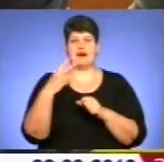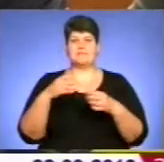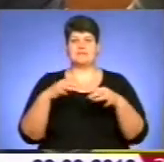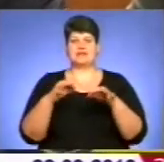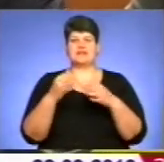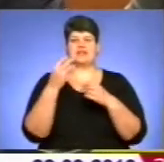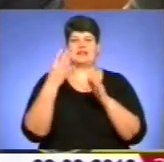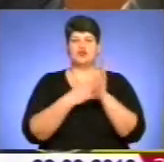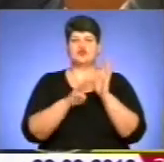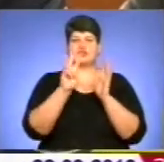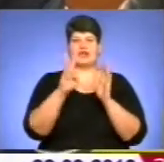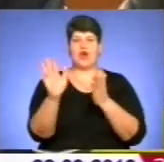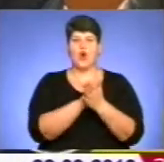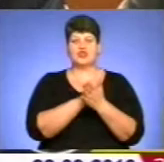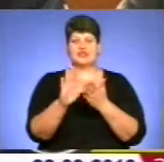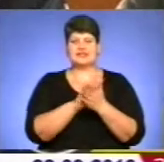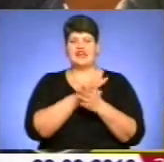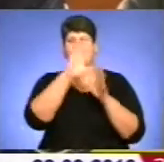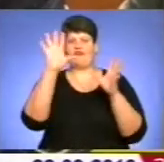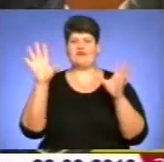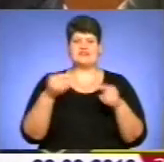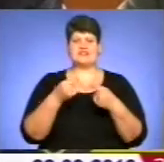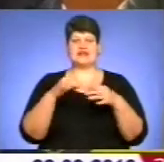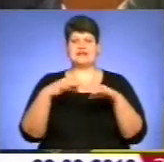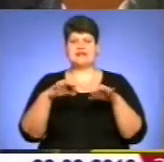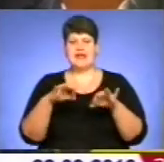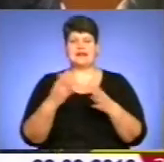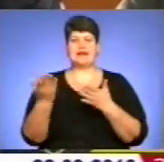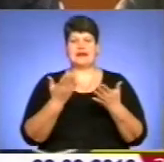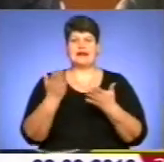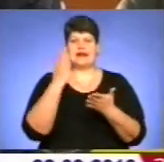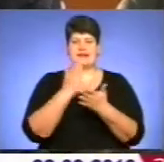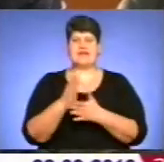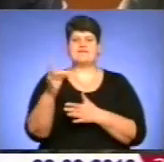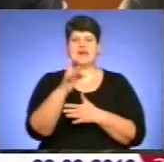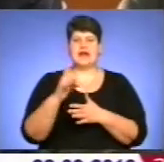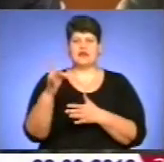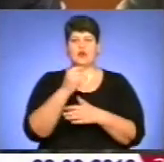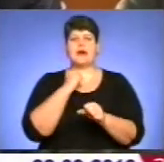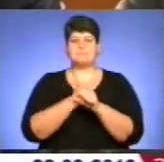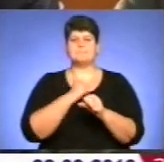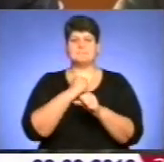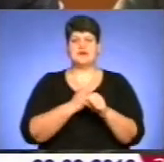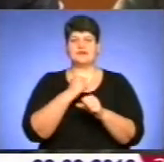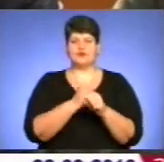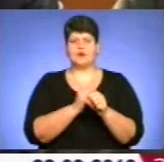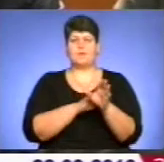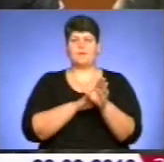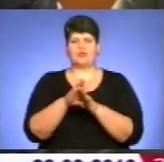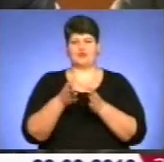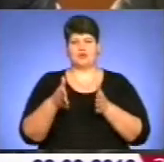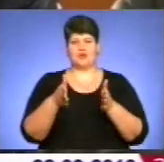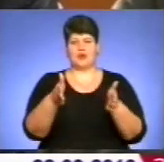очисних. Практично вся та техніка, яка є в районах, вона працює повністю на дорогах.